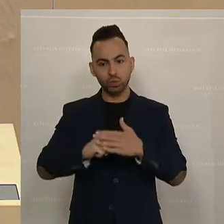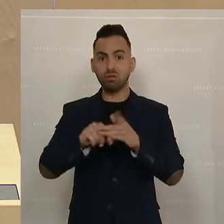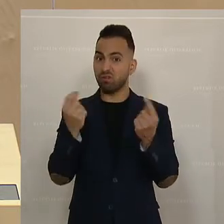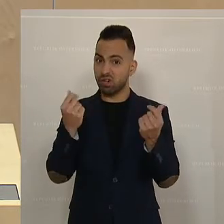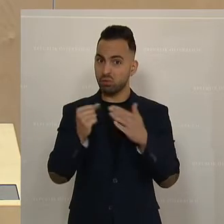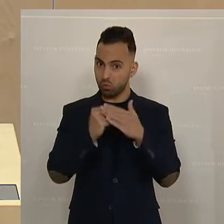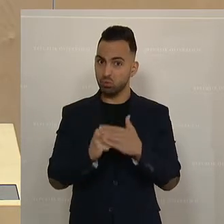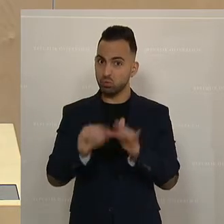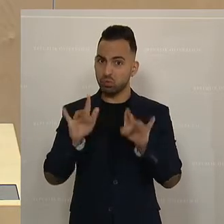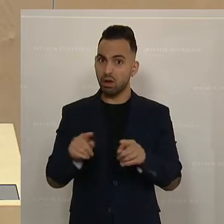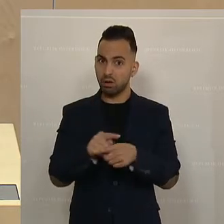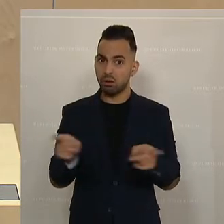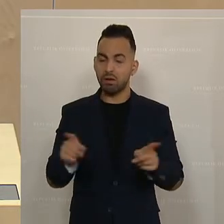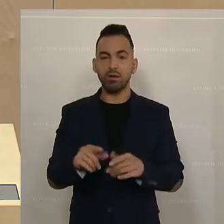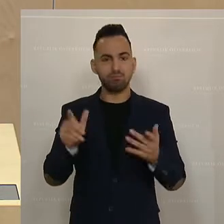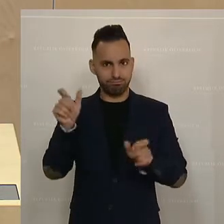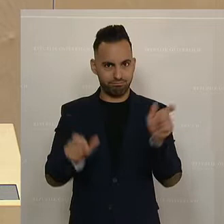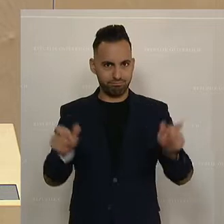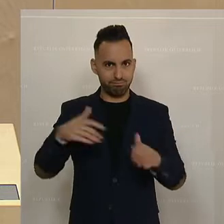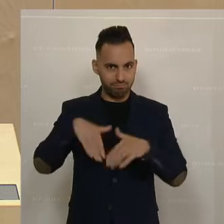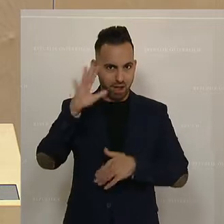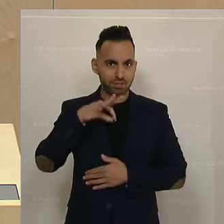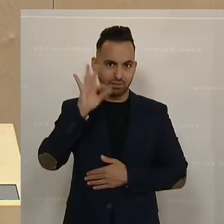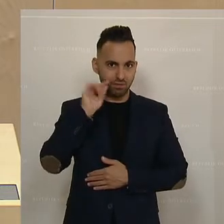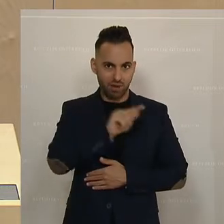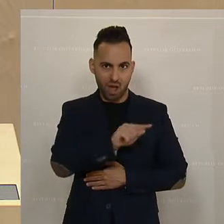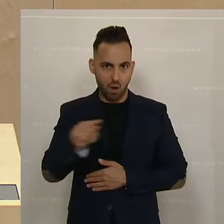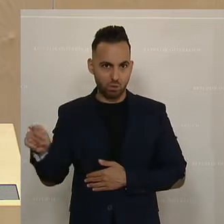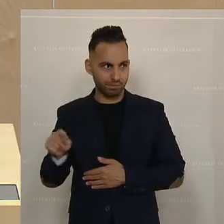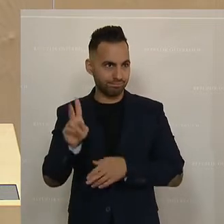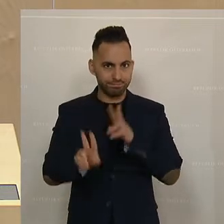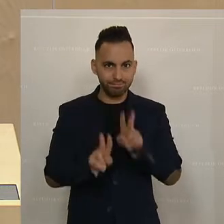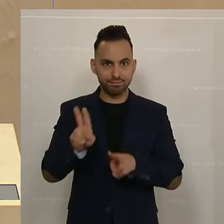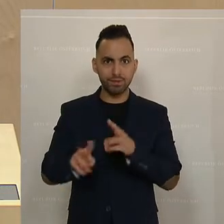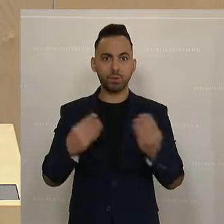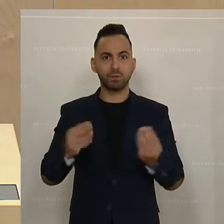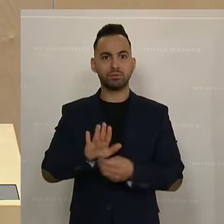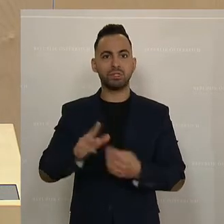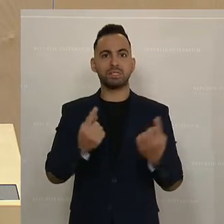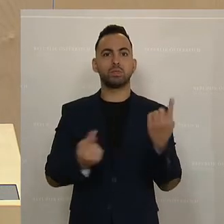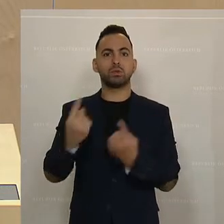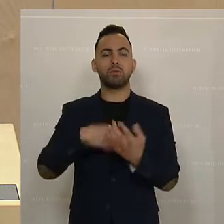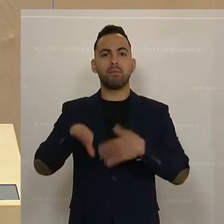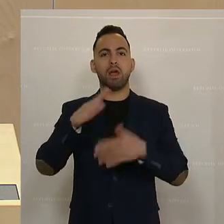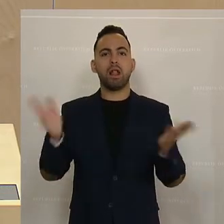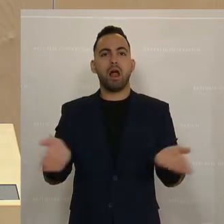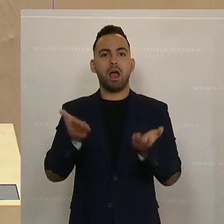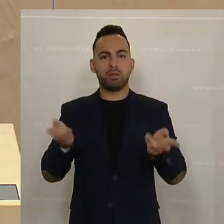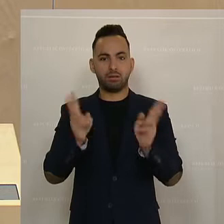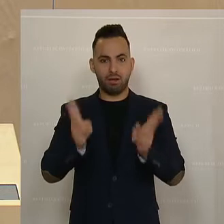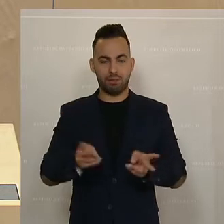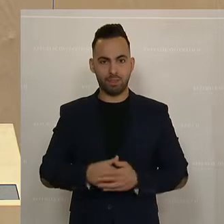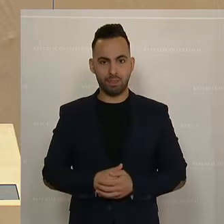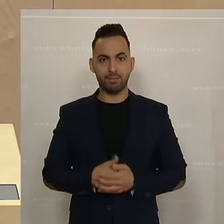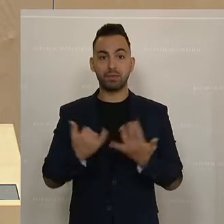Unterstützung für die in erster Linie dort tätigen Frauen, um ihre Situation zu erleichtern. Wir